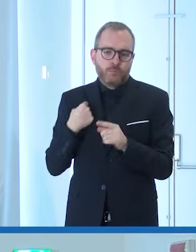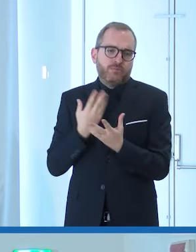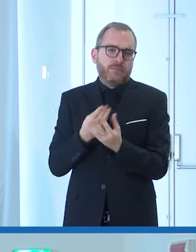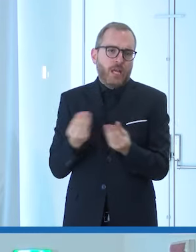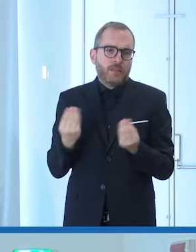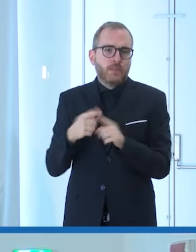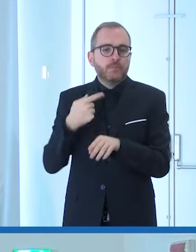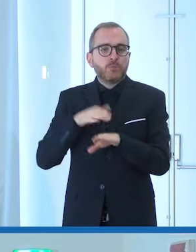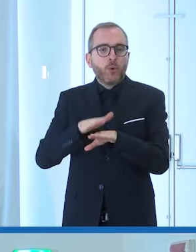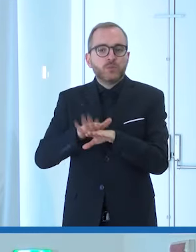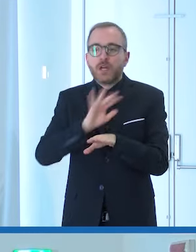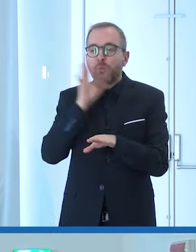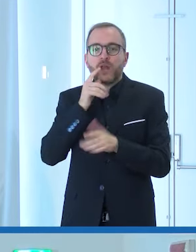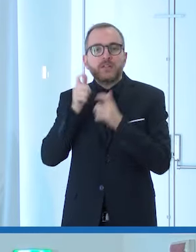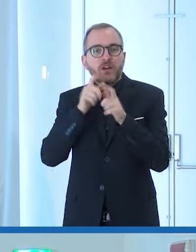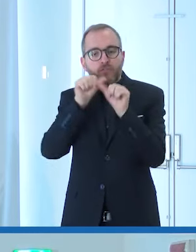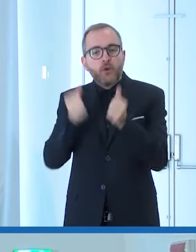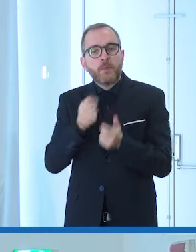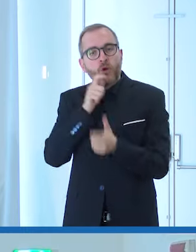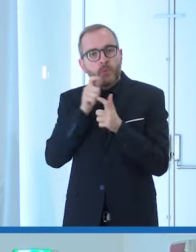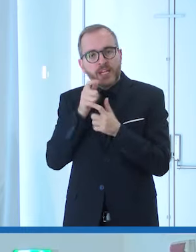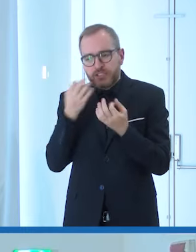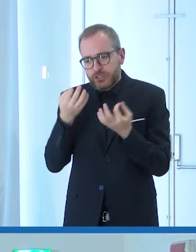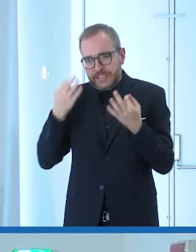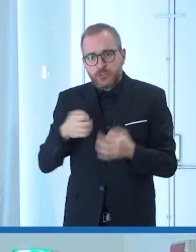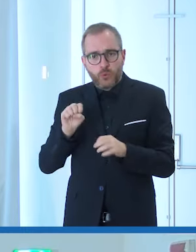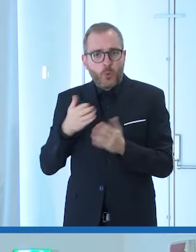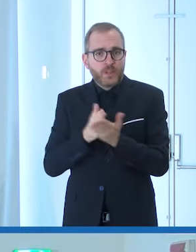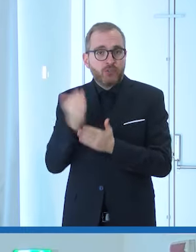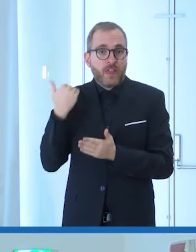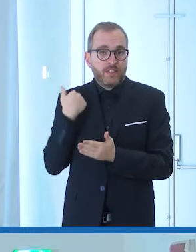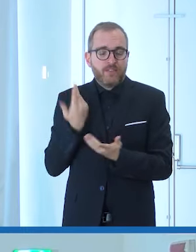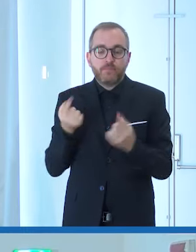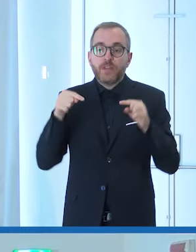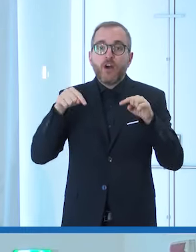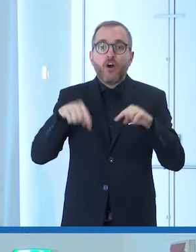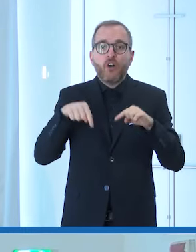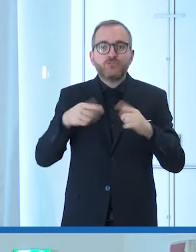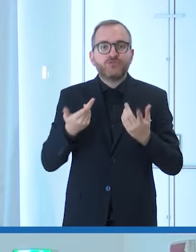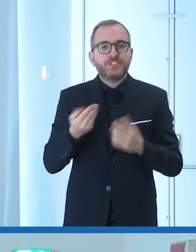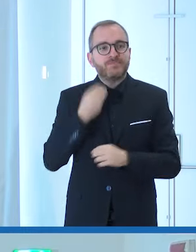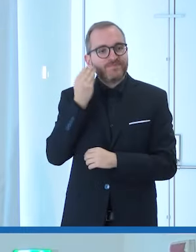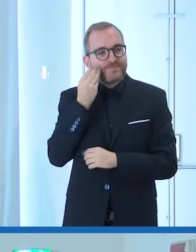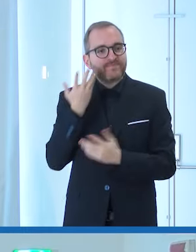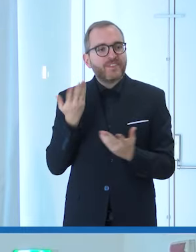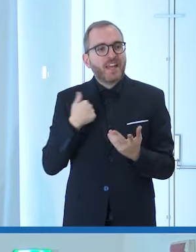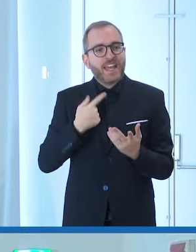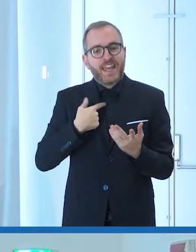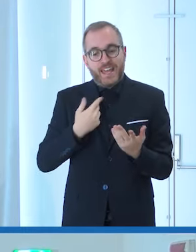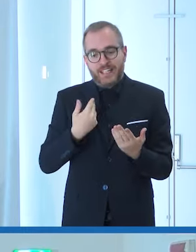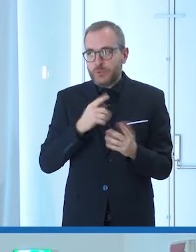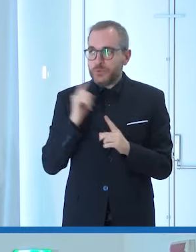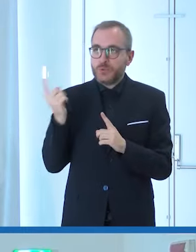sicuramente utilizzavo un altro modo di comunicare oggi mi rendo conto che alcune volte tutti noi io per primo